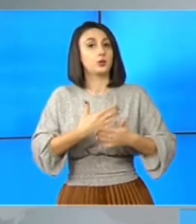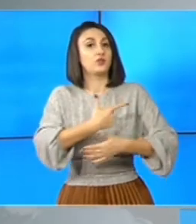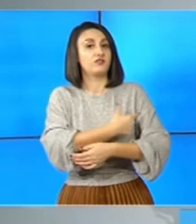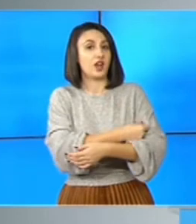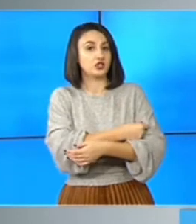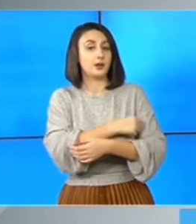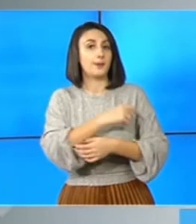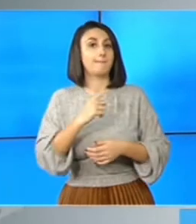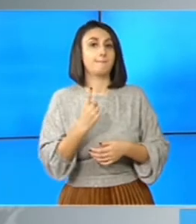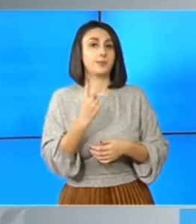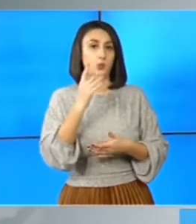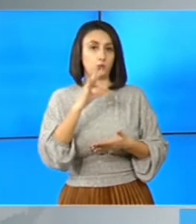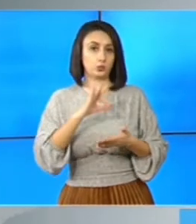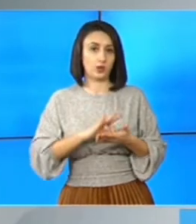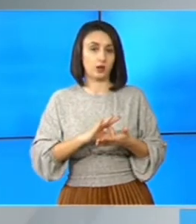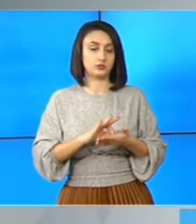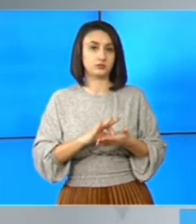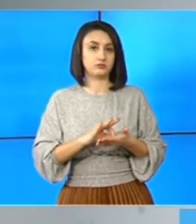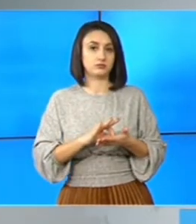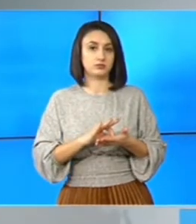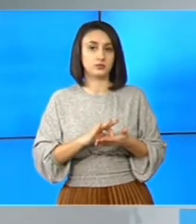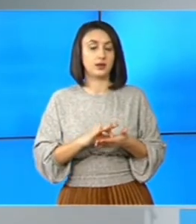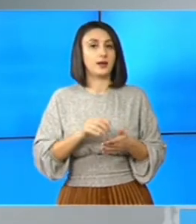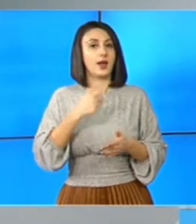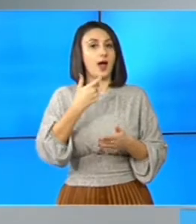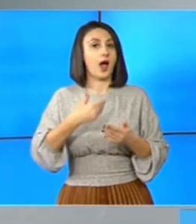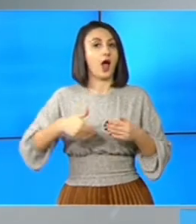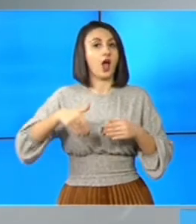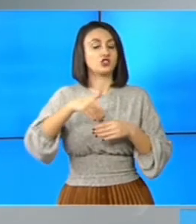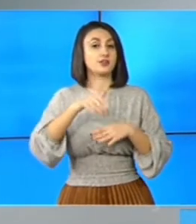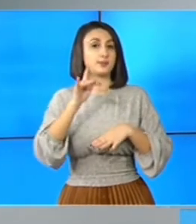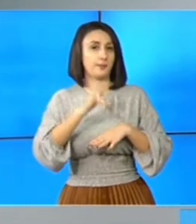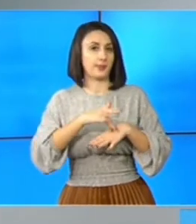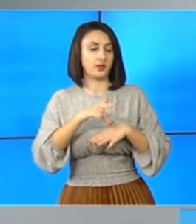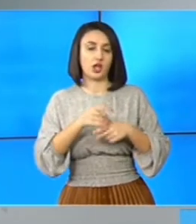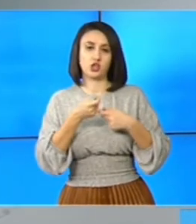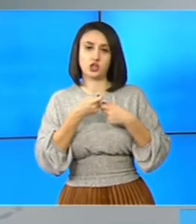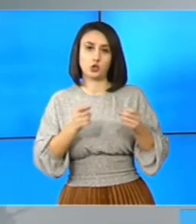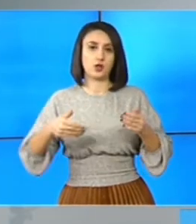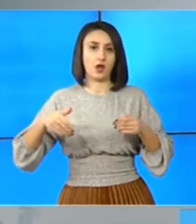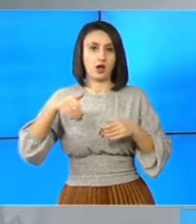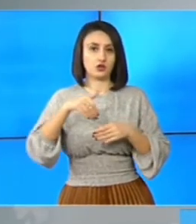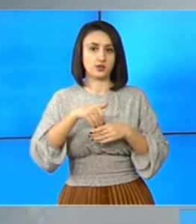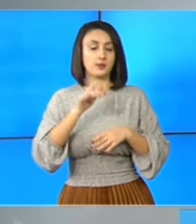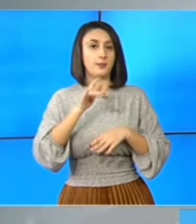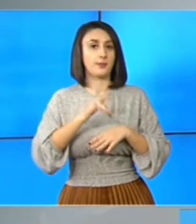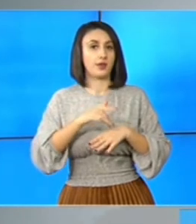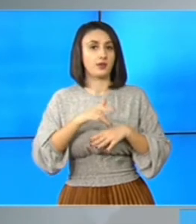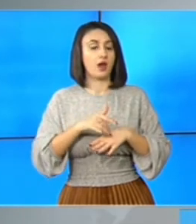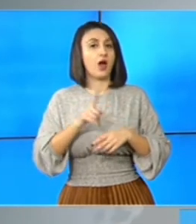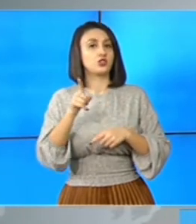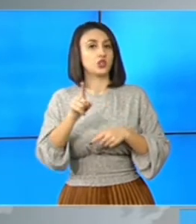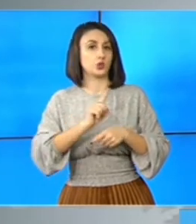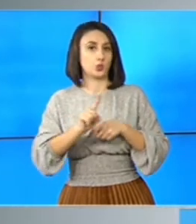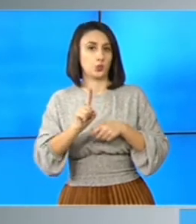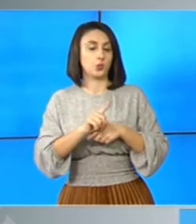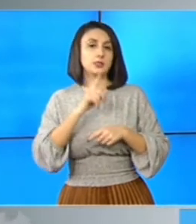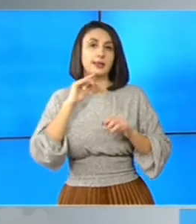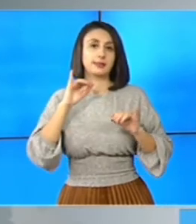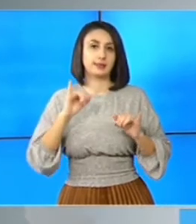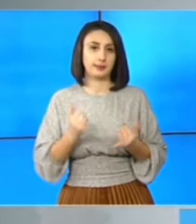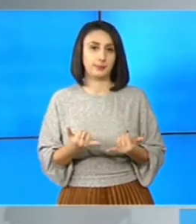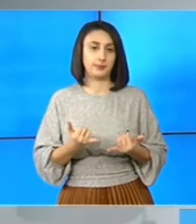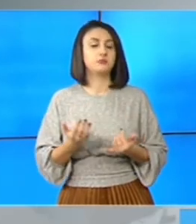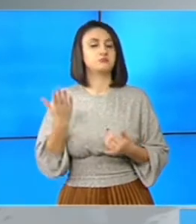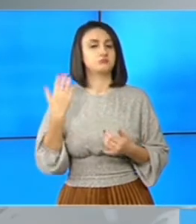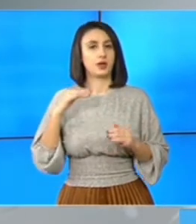în primul rând, în prima etapă, personalul medical, tot personalul medical. Și acest lucru se întâmplă,